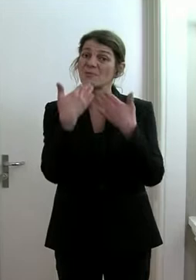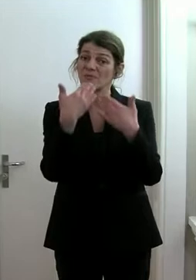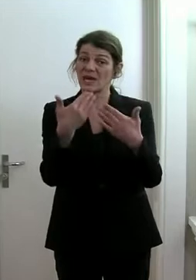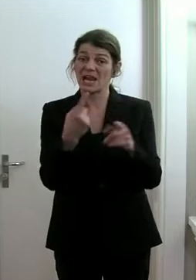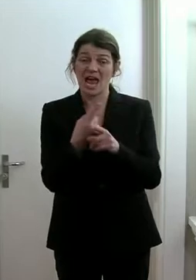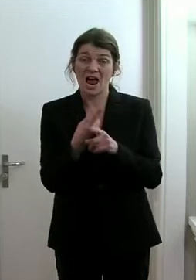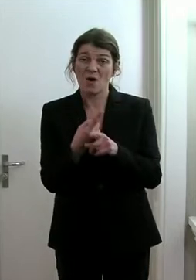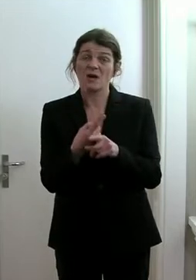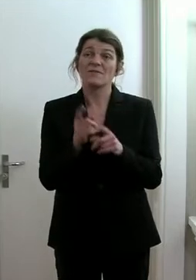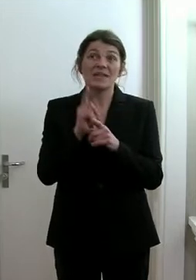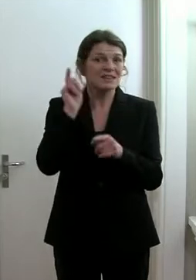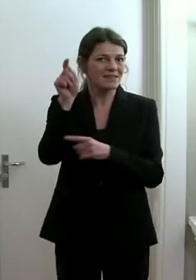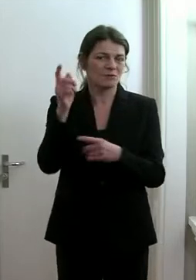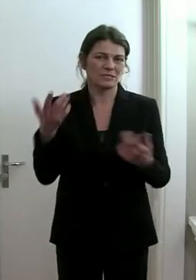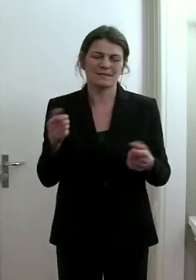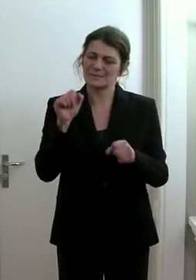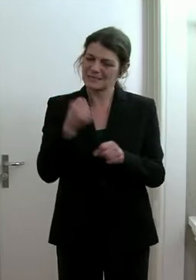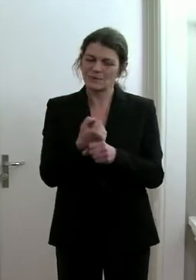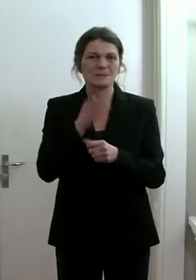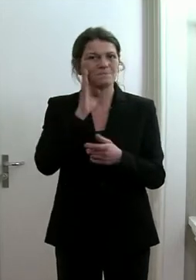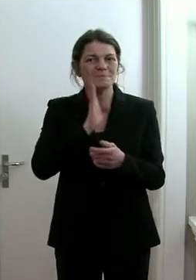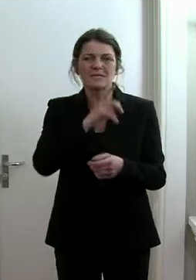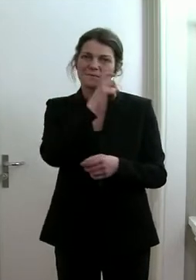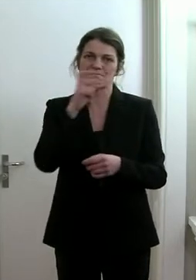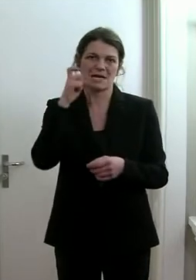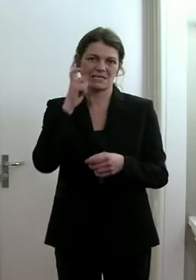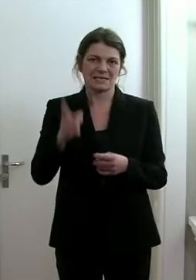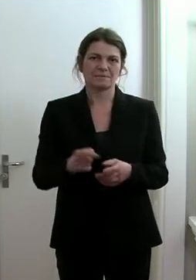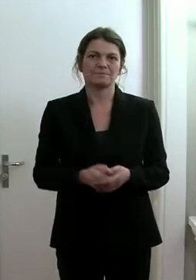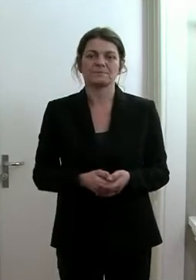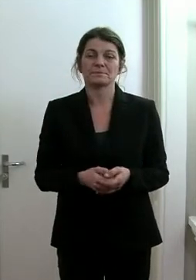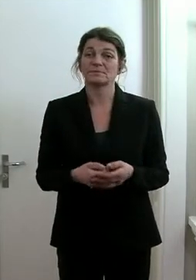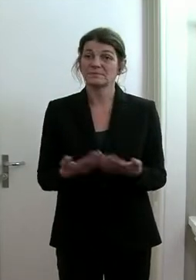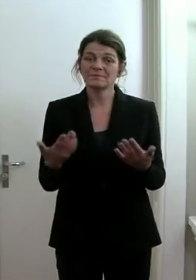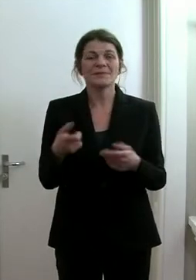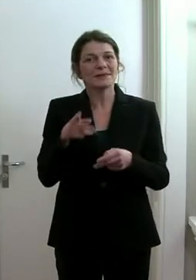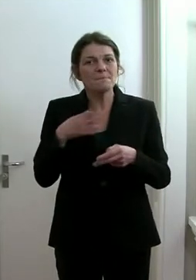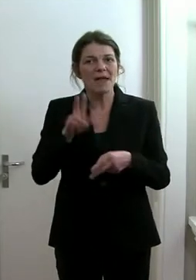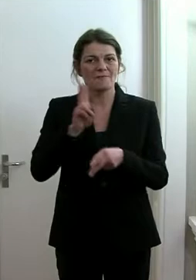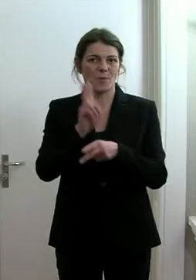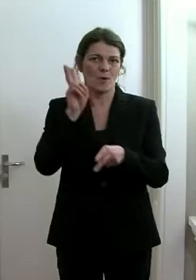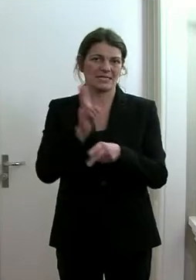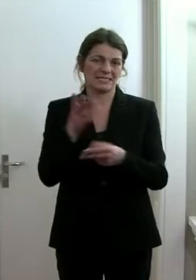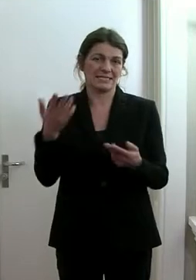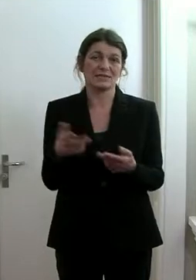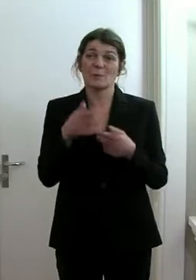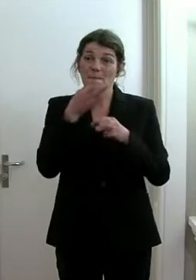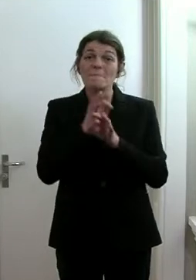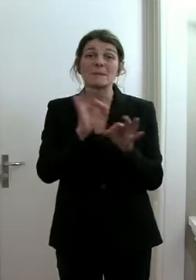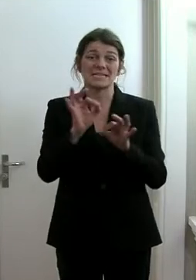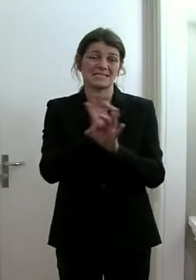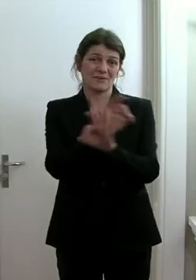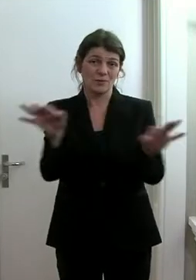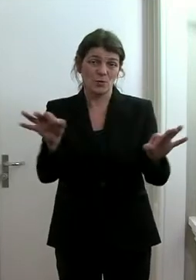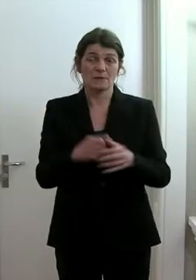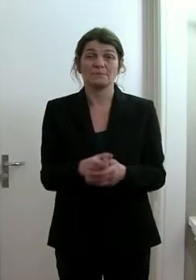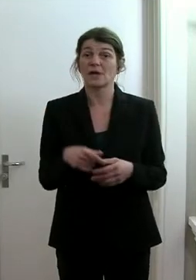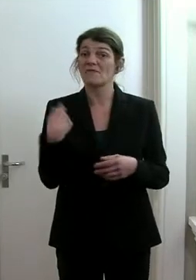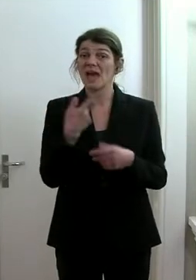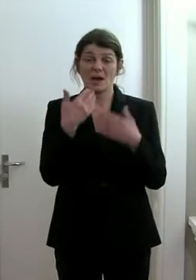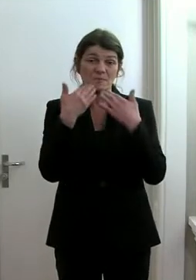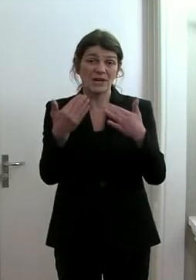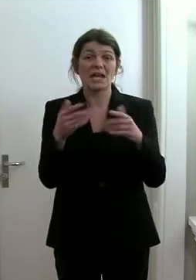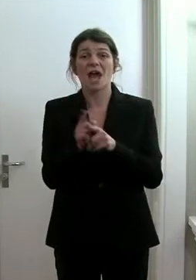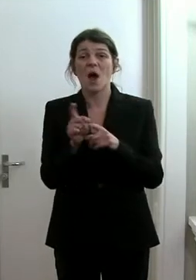auch wenn das im Freien ist, Masken zu tragen. Das ist einfach vorsichtiger und es ist besser. Auch empfehlen wir